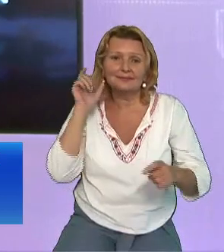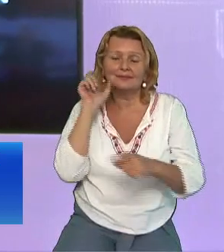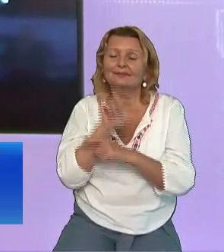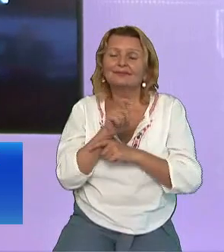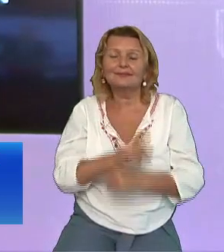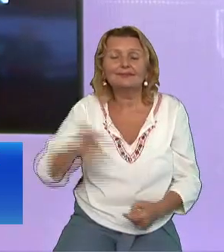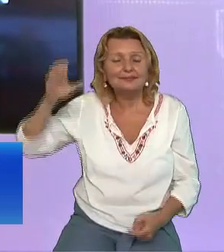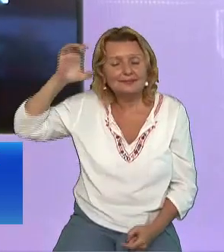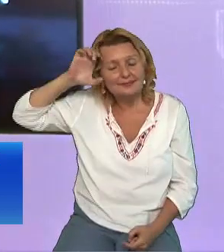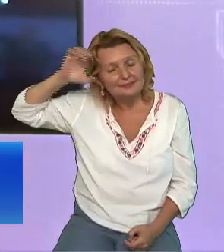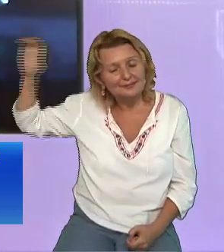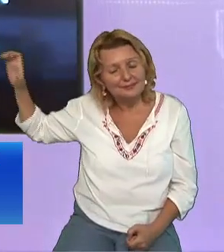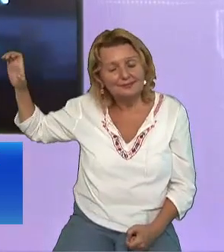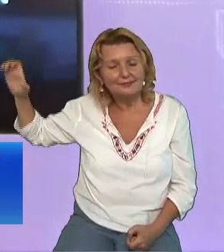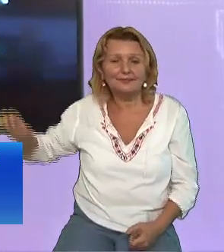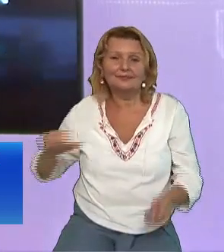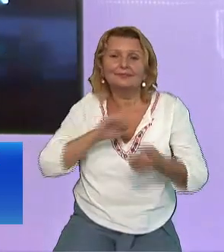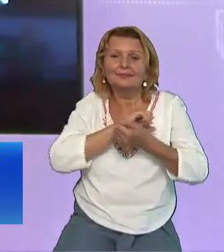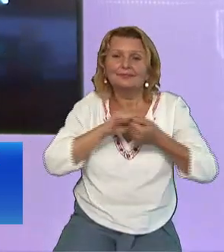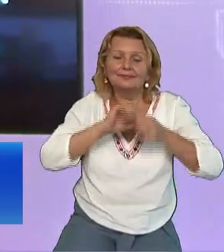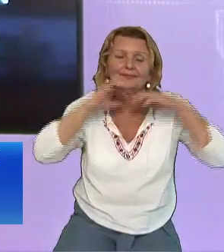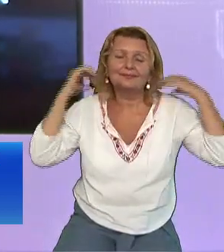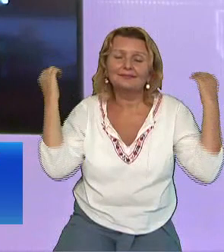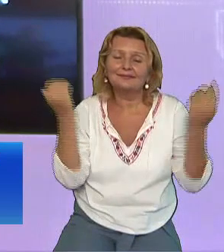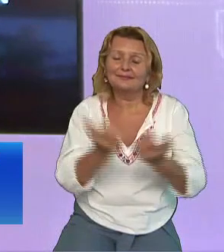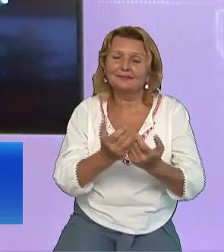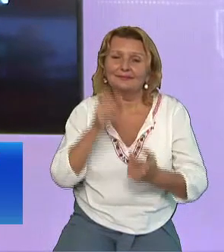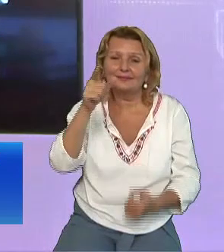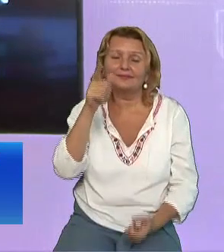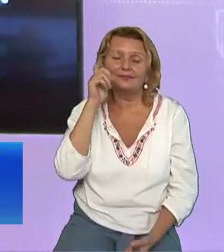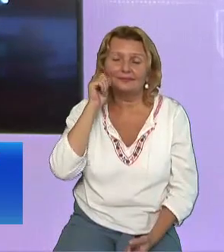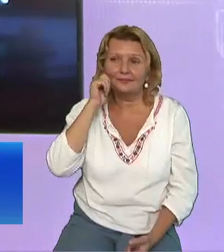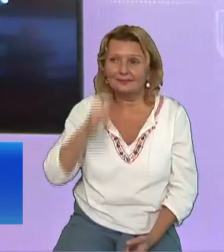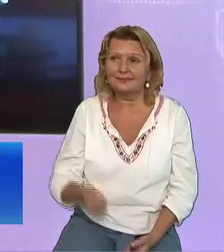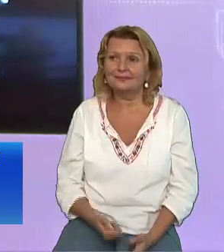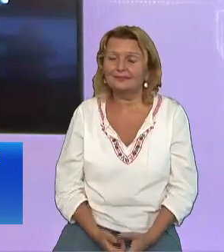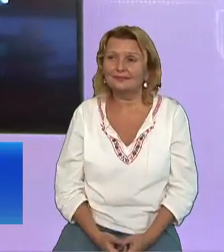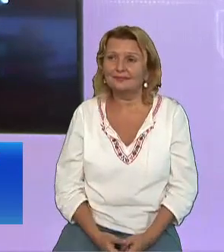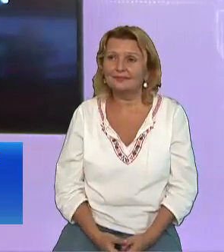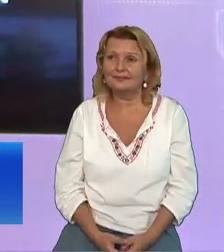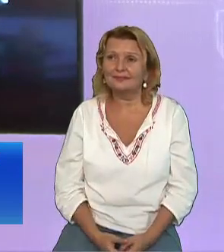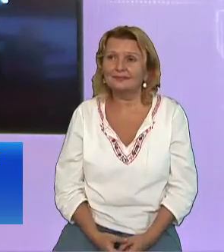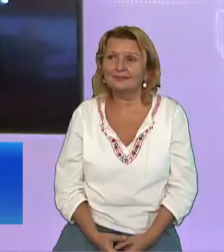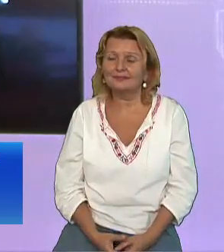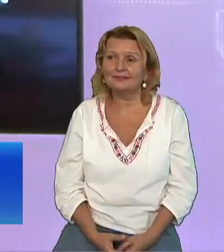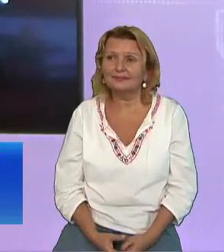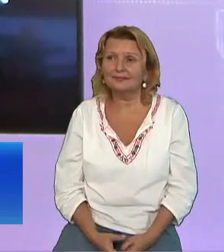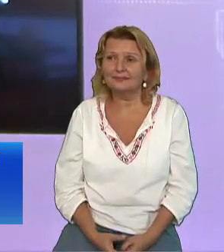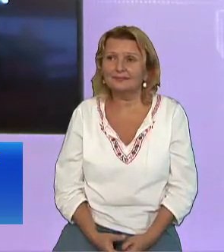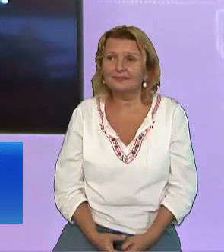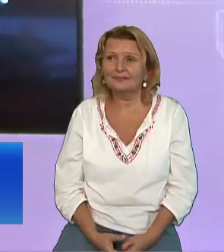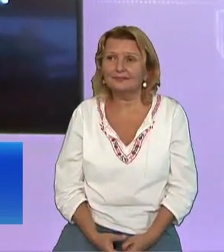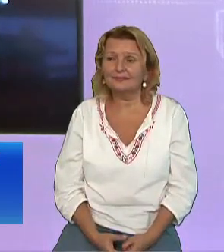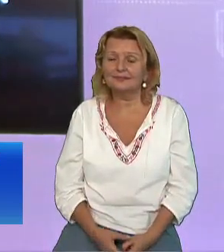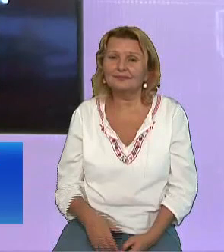în biserică A fost lăsată de Dumnezeu Din perspectiva mea Dar dincolo de oameni În care ne încredem Este Dumnezeu pe care